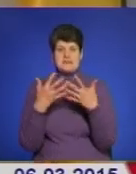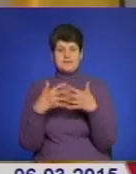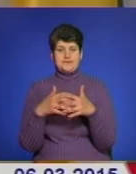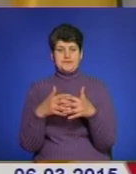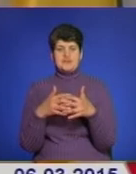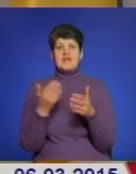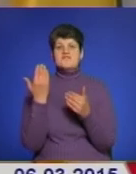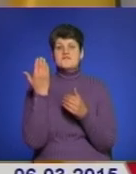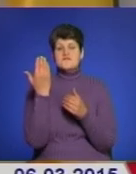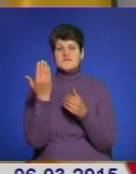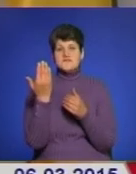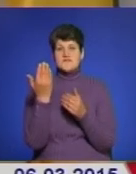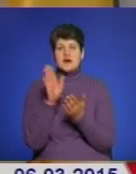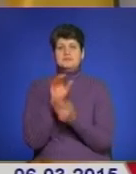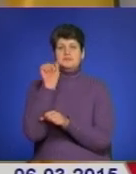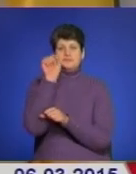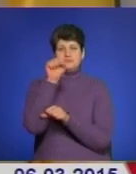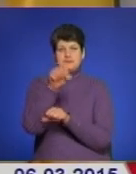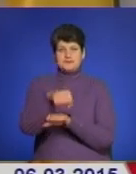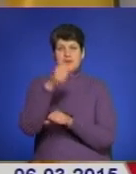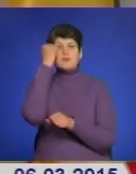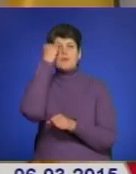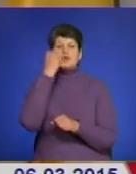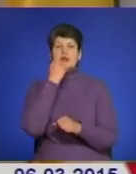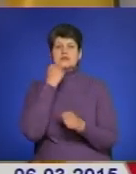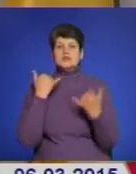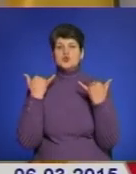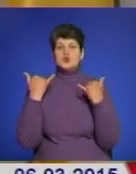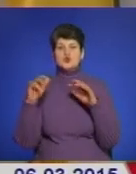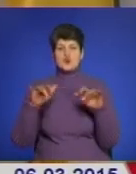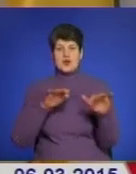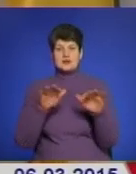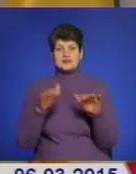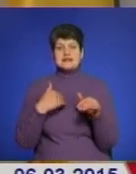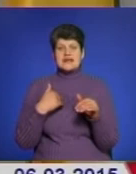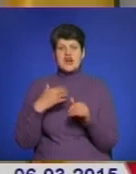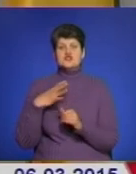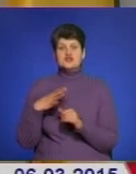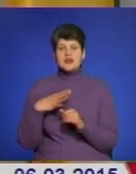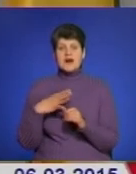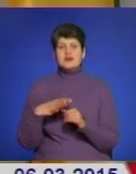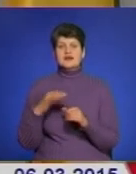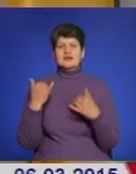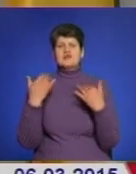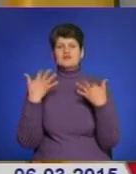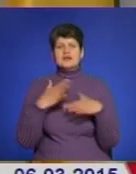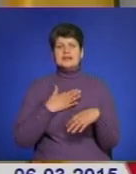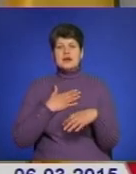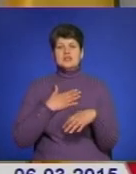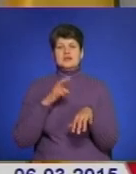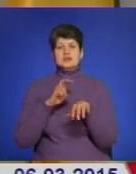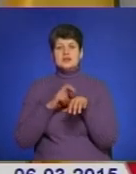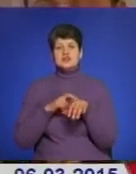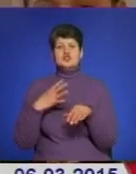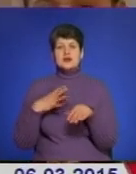вам низько поклонитися і подякувати за сьогоднішню акцію. Тому що я її чекала вже, і наші лікарі чекали вже